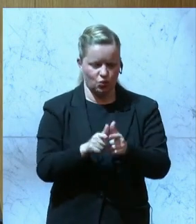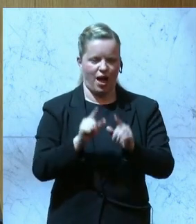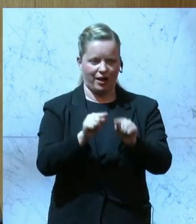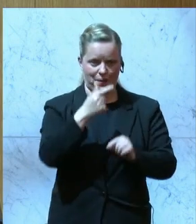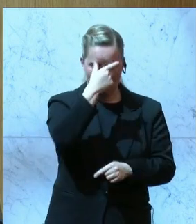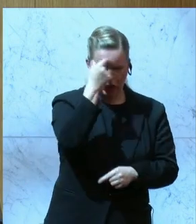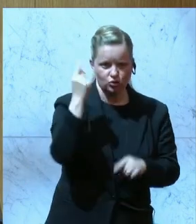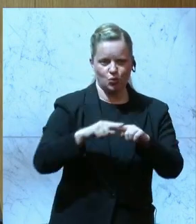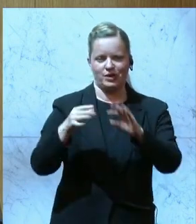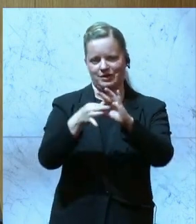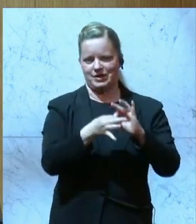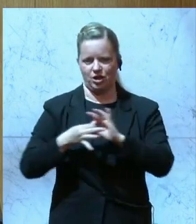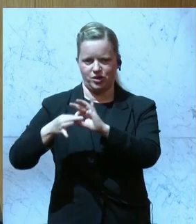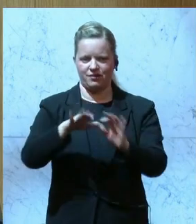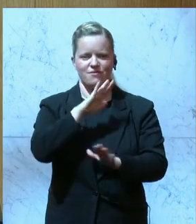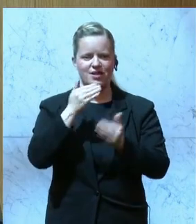Dank dafür.